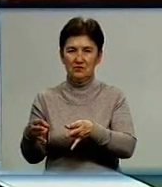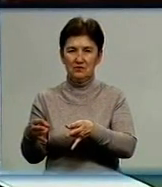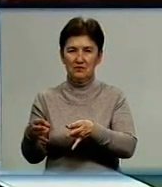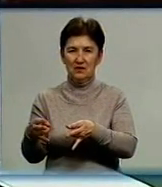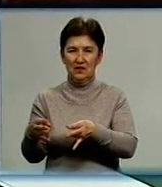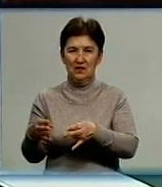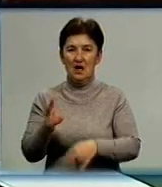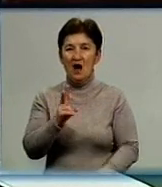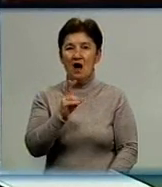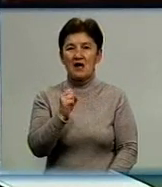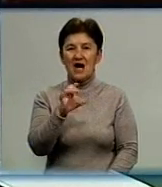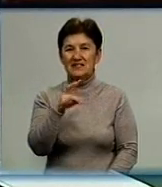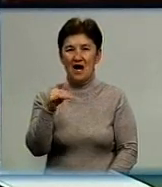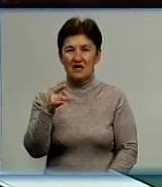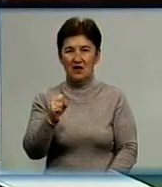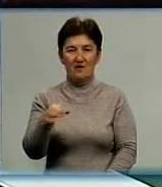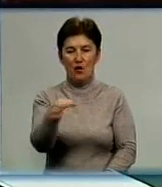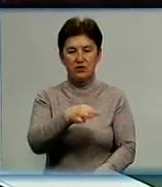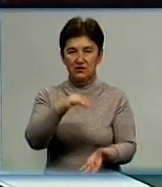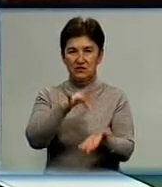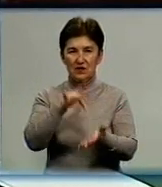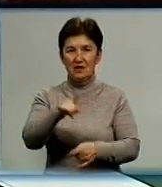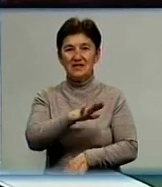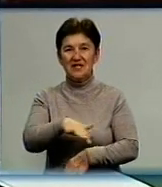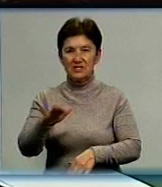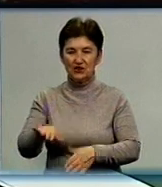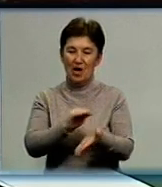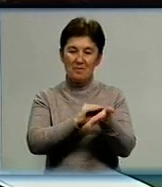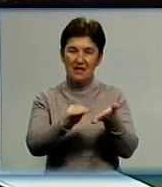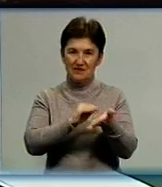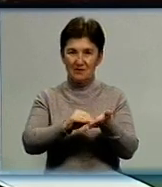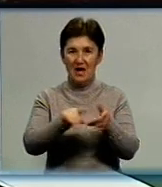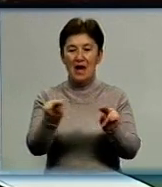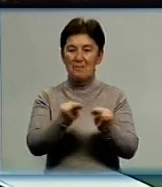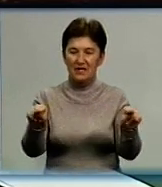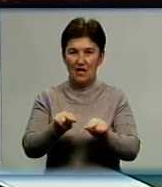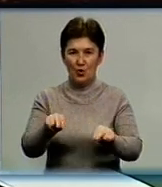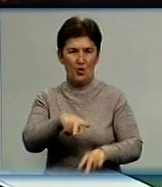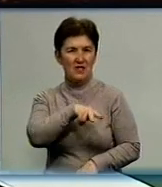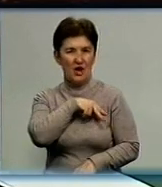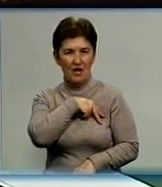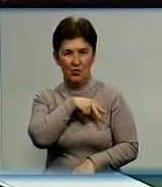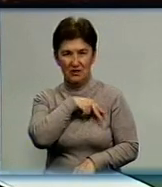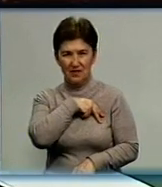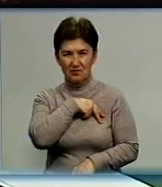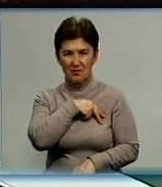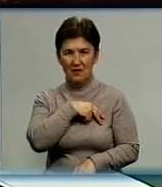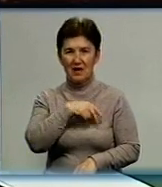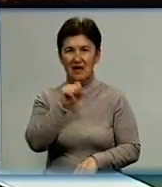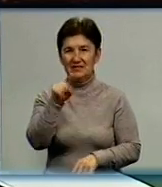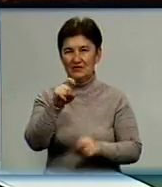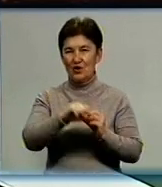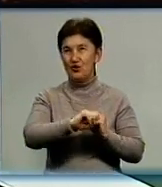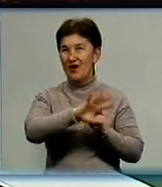Каскарка в Кіровограді. Обласний центр відвідала дитяча письменниця, педагог, лауреат всеукраїнської премії «Гілка золотого